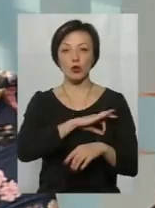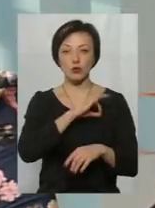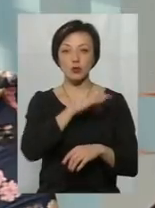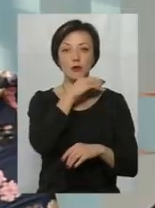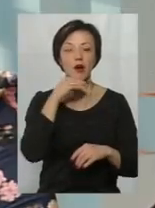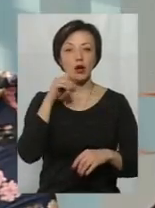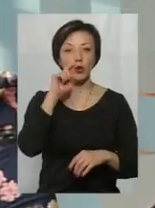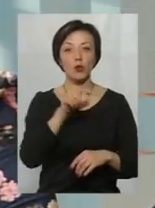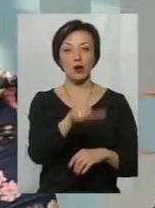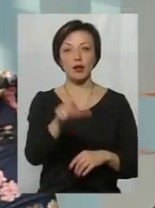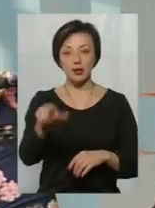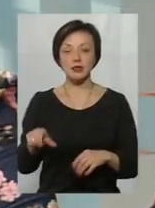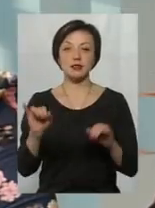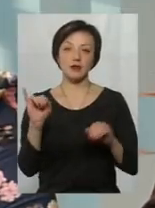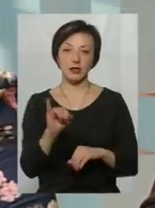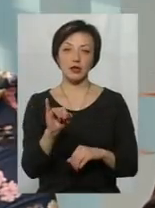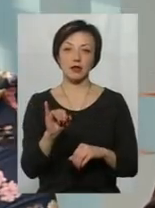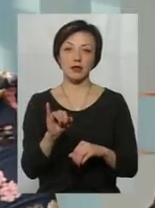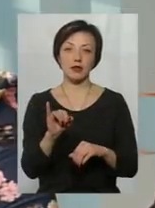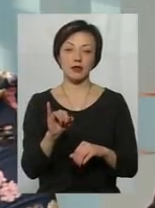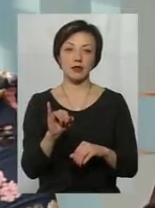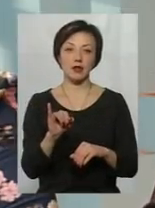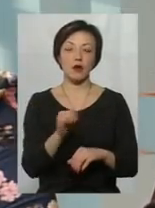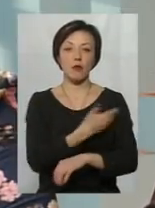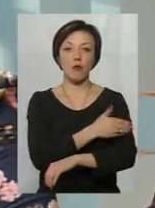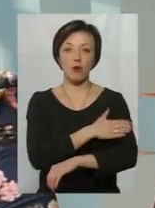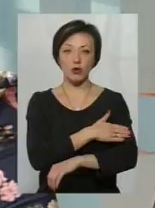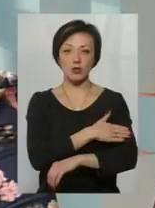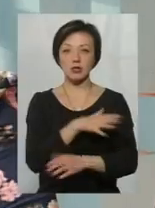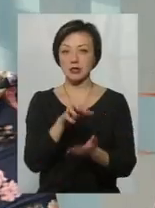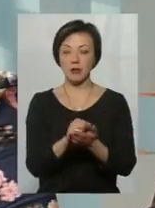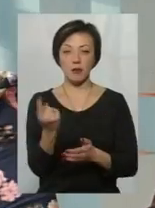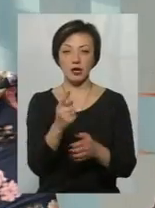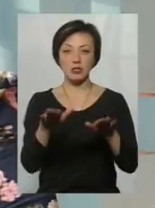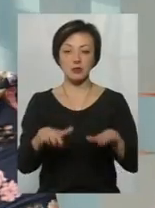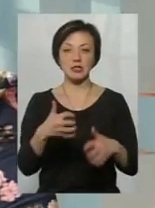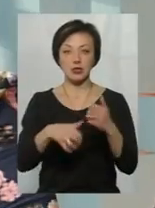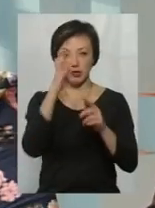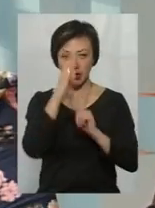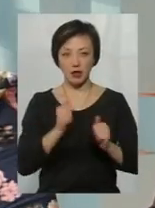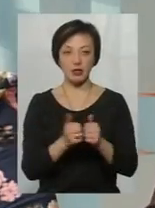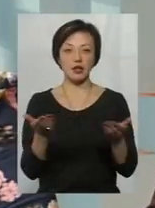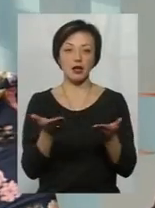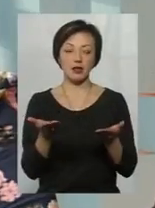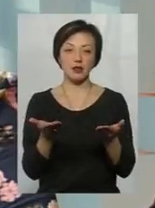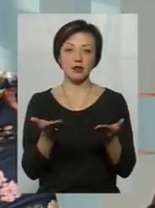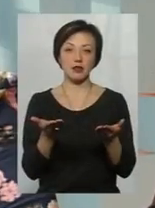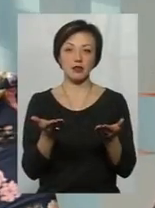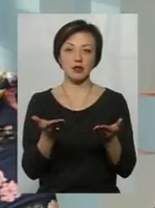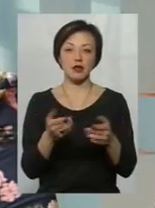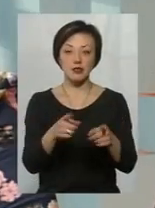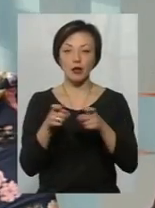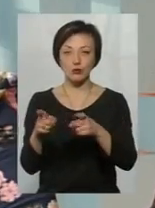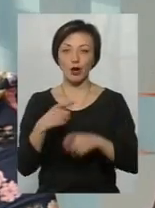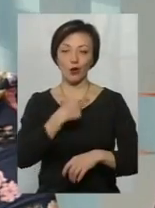багато українців. І тому Польща, вона, безумовно, займе перше місце серед країн, які стягують до